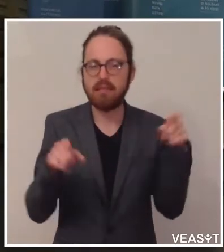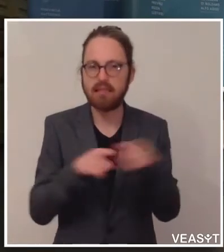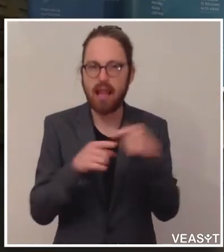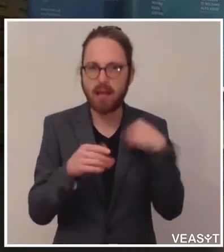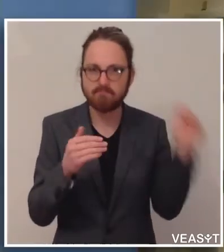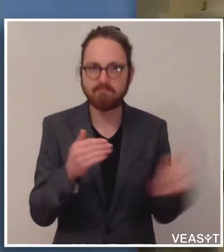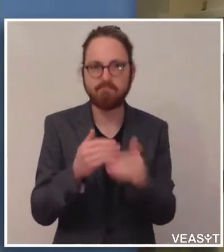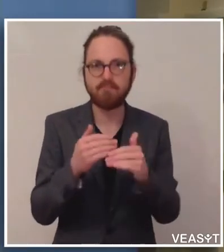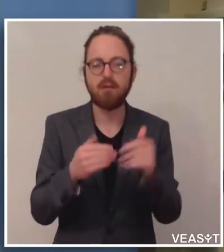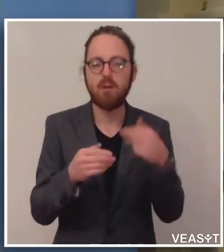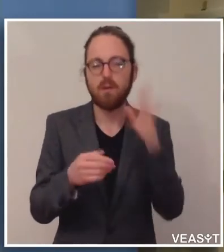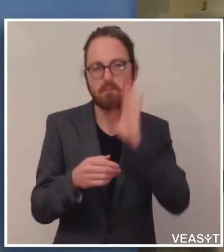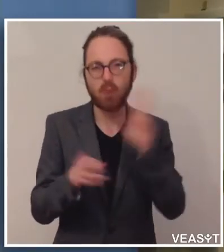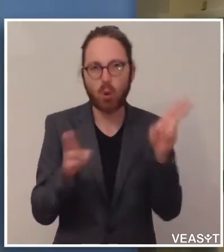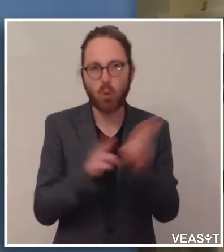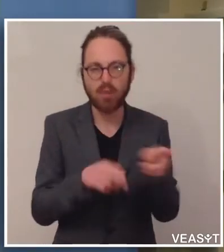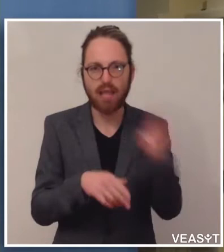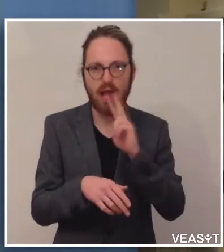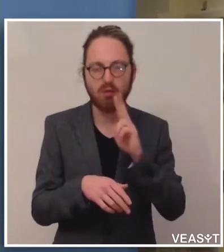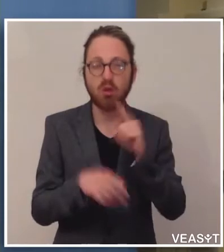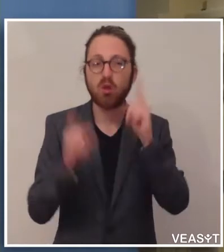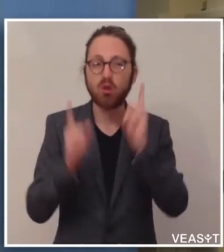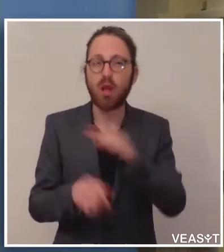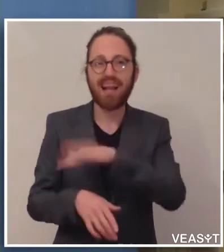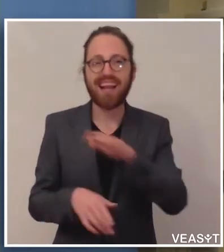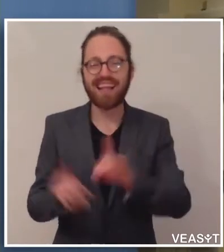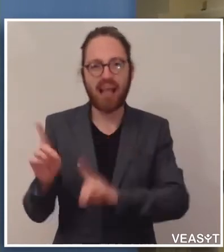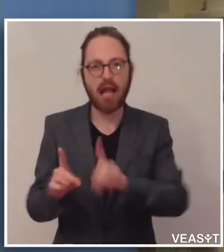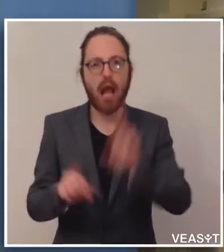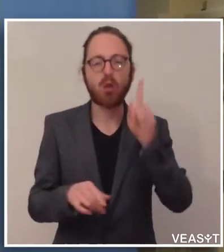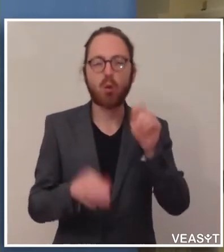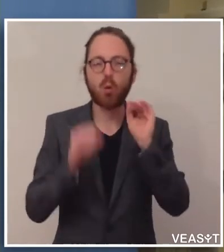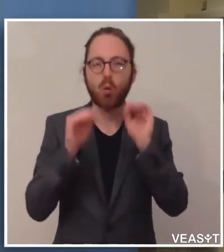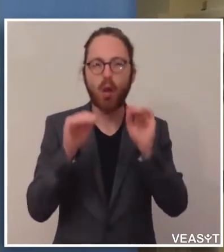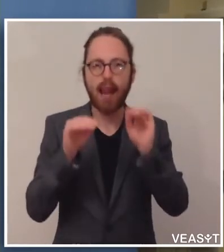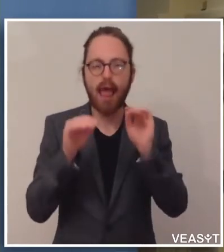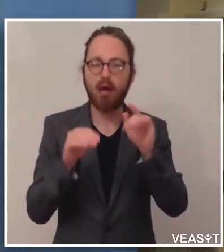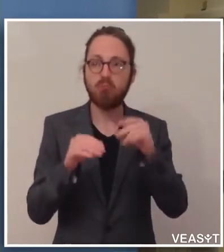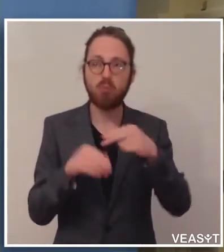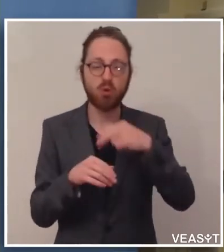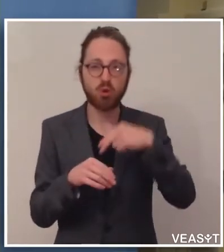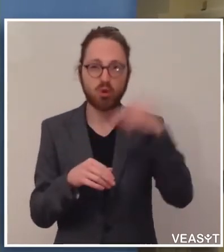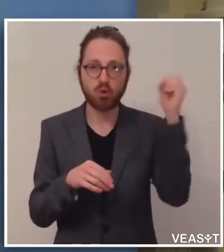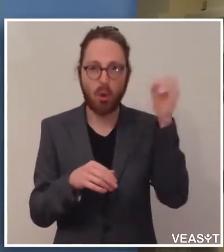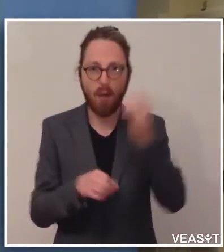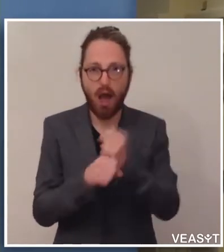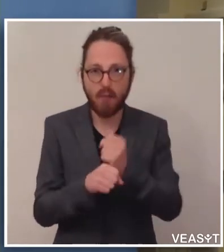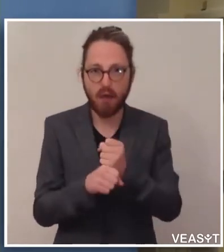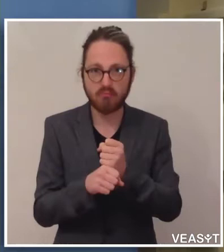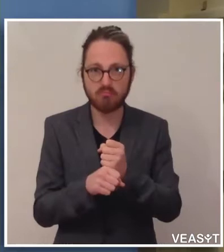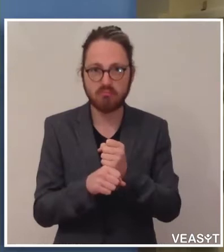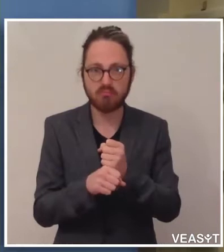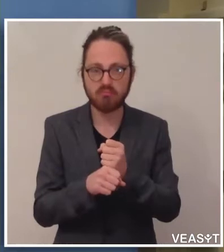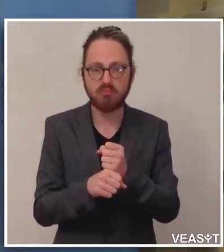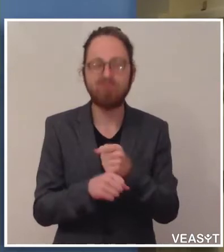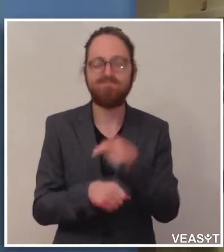kurze Antwort. Sollen Kindergärtnerinnen und Lehrpersonen im Sommer arbeiten? Ja, das ist eine Frage, die derzeit auch mit